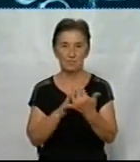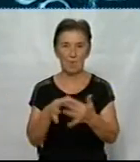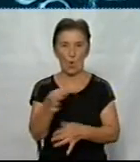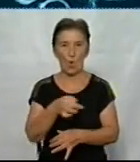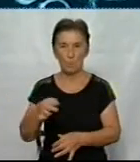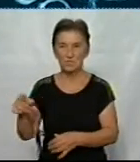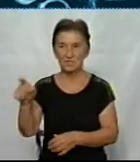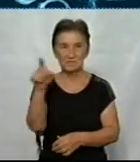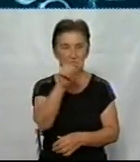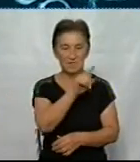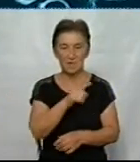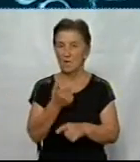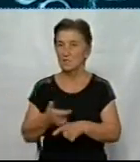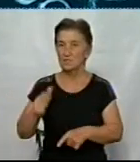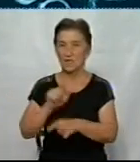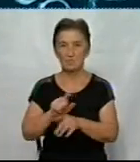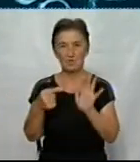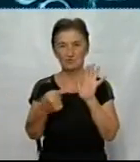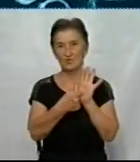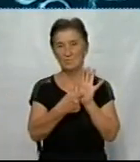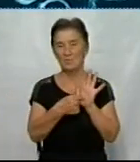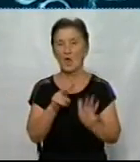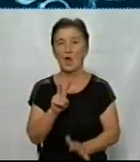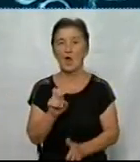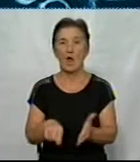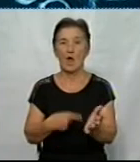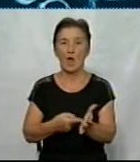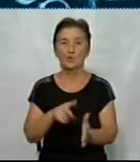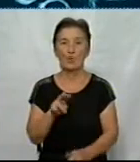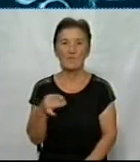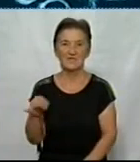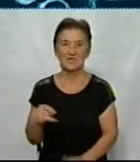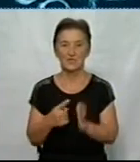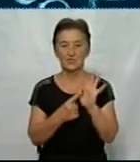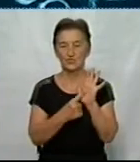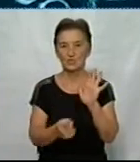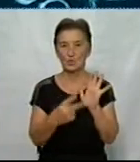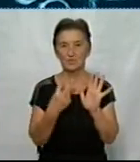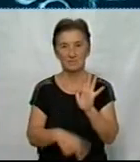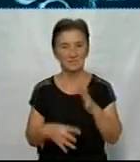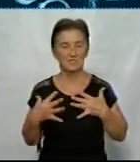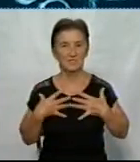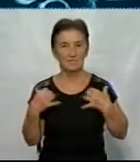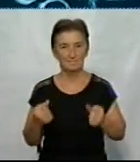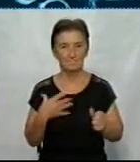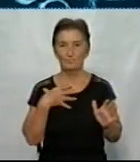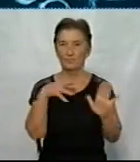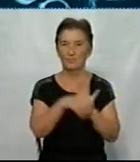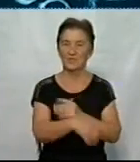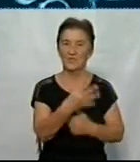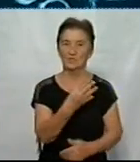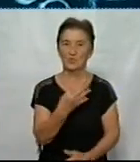Найбільше в Кропивницькому – 602. Одужали від коронавірусу 670 людей. Померли 45.